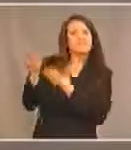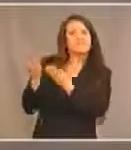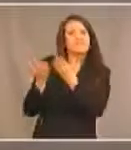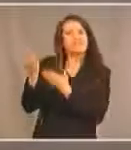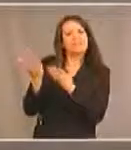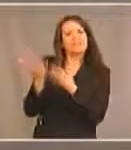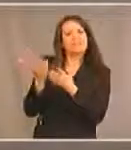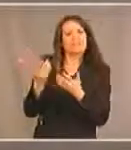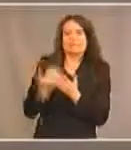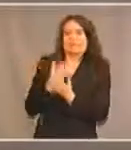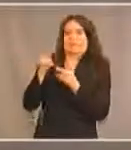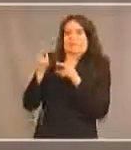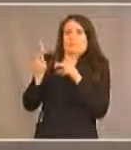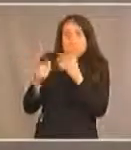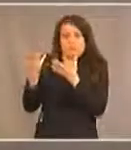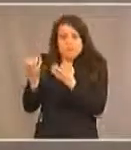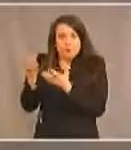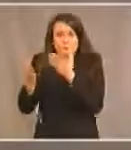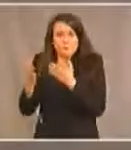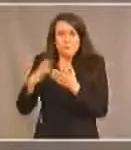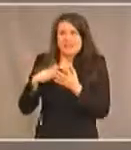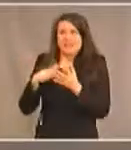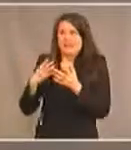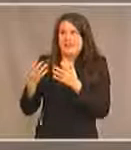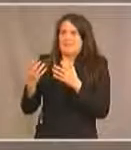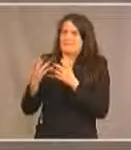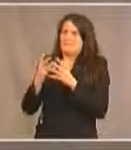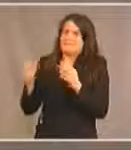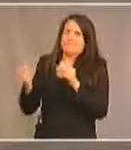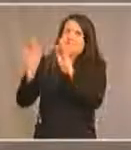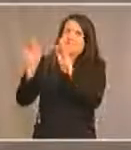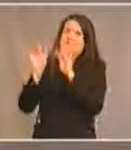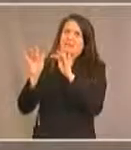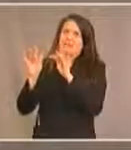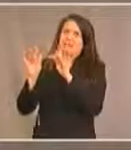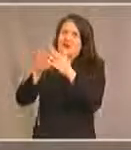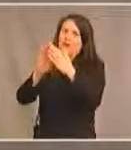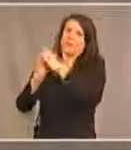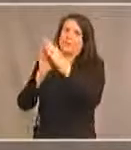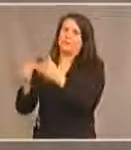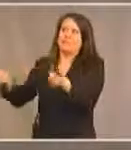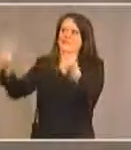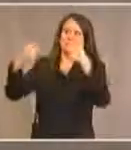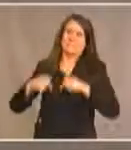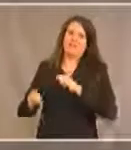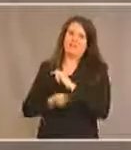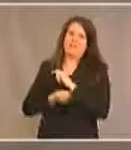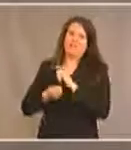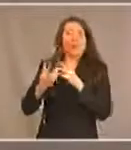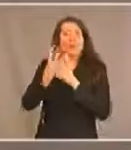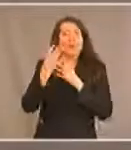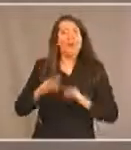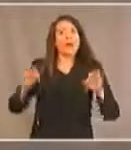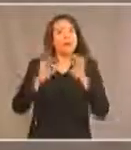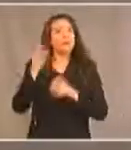est tant attendu sans quitter son chez-soi? Il ne pas oublier que ces personnes-là